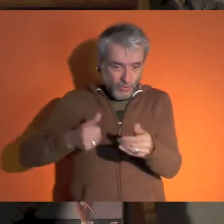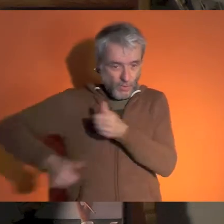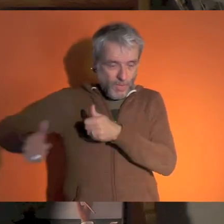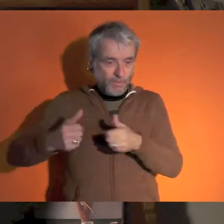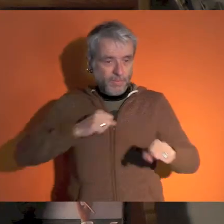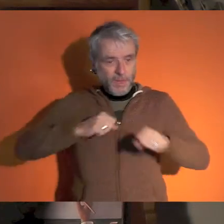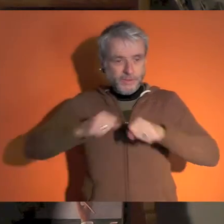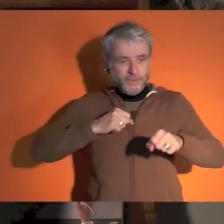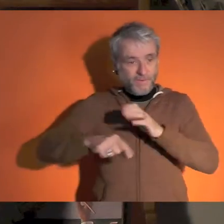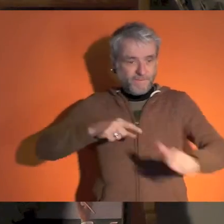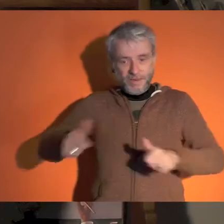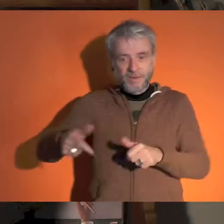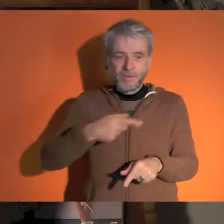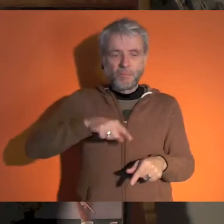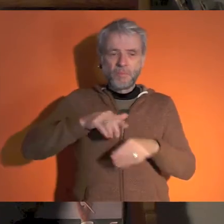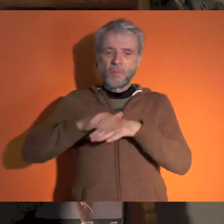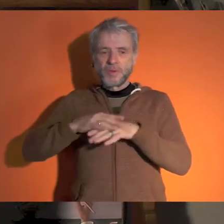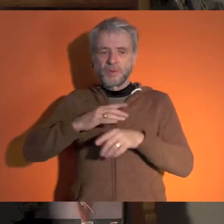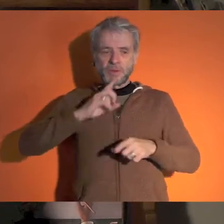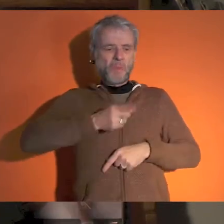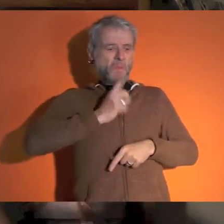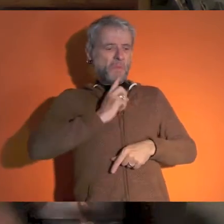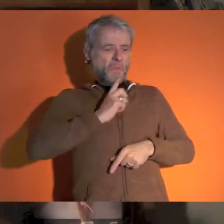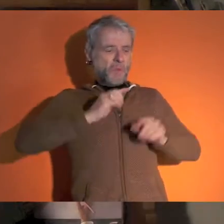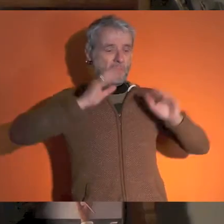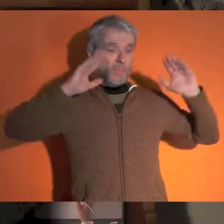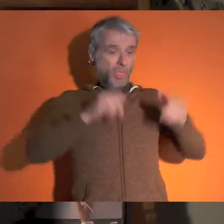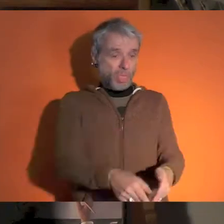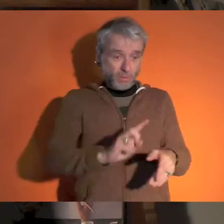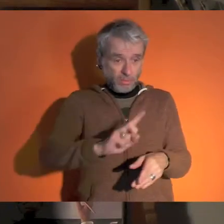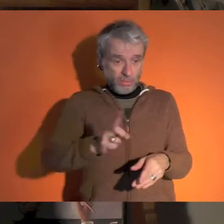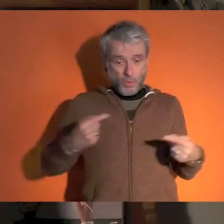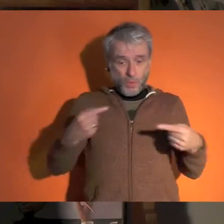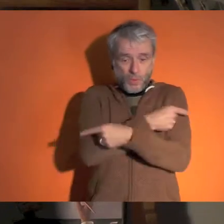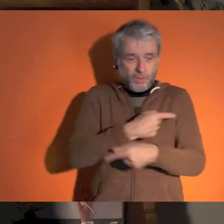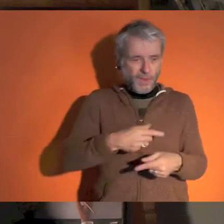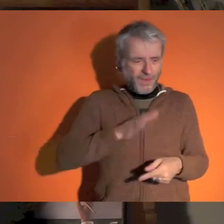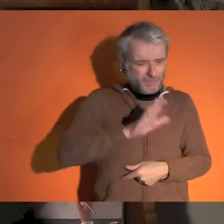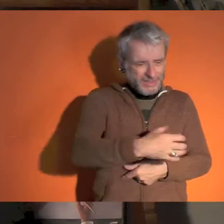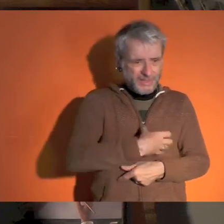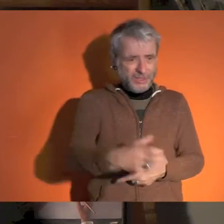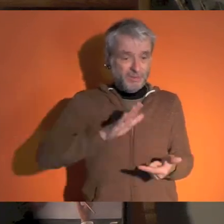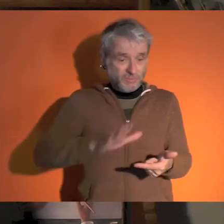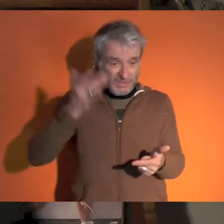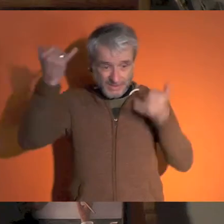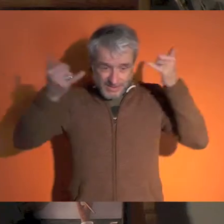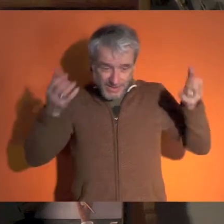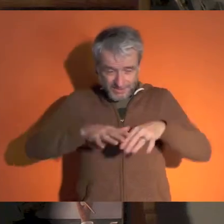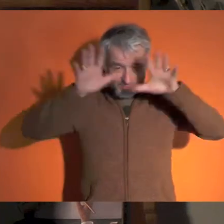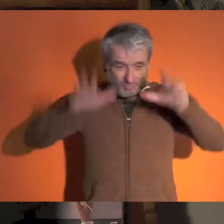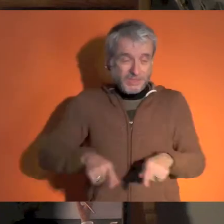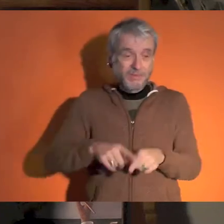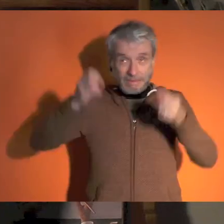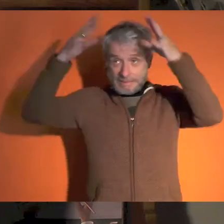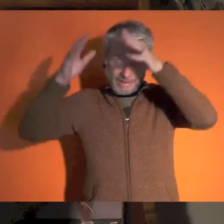les moyens pour qu'ils mettent en place leurs actions et ne pas encore une fois avoir une politique pyramidale mais bien une politique qui s'appuie sur la